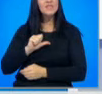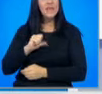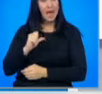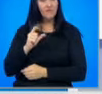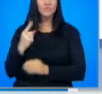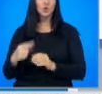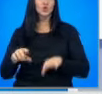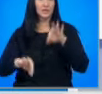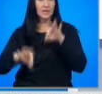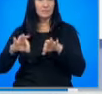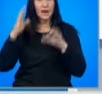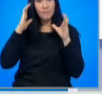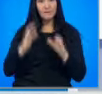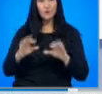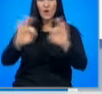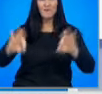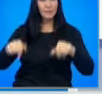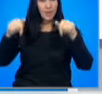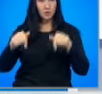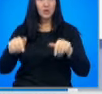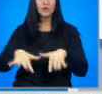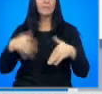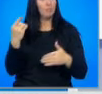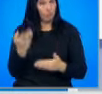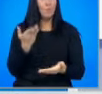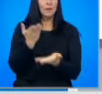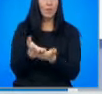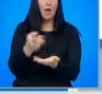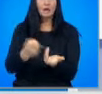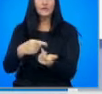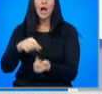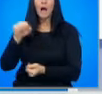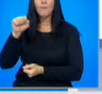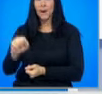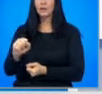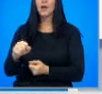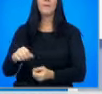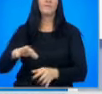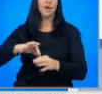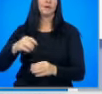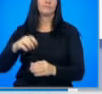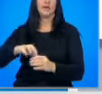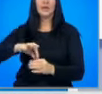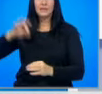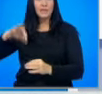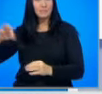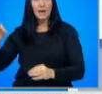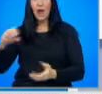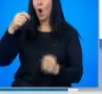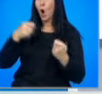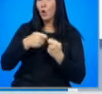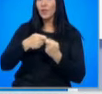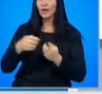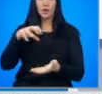бъде извъчено правителство в рамките на настоящия парламент. Той предлага всяка партия да извъчи контакт на група за преговори и да бъде